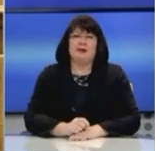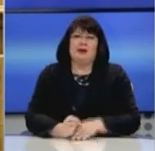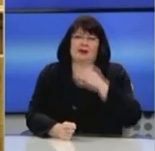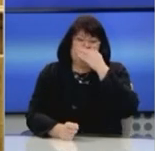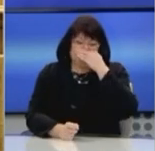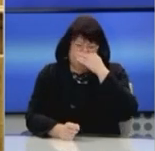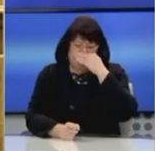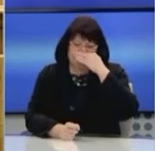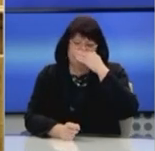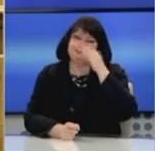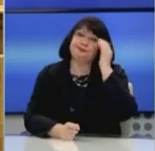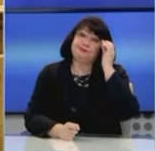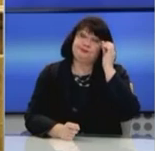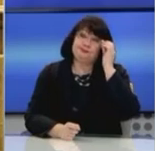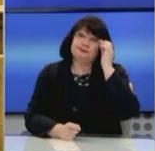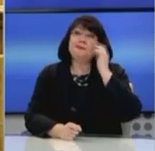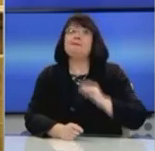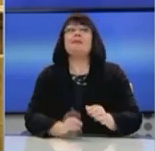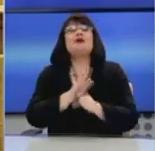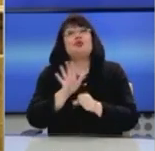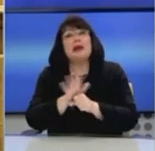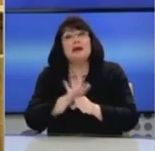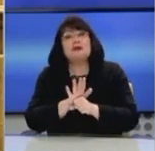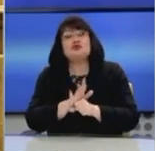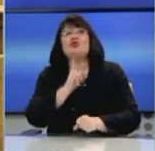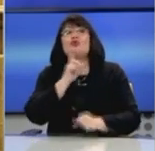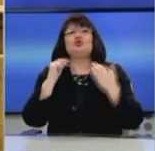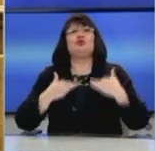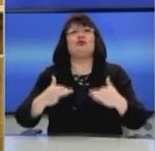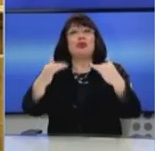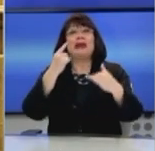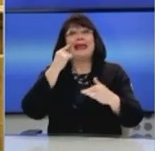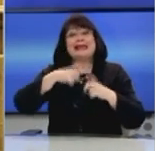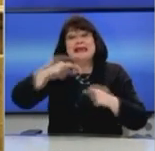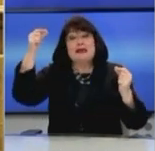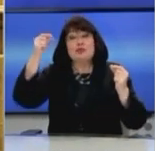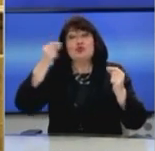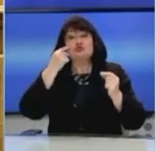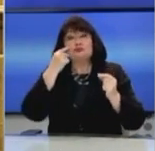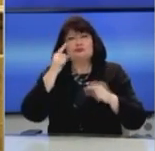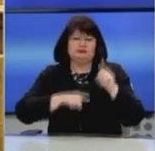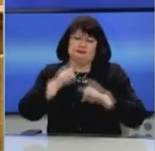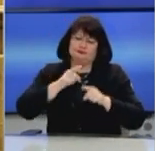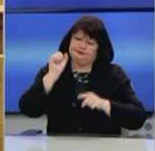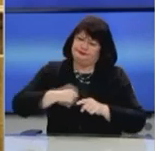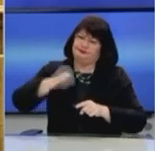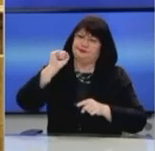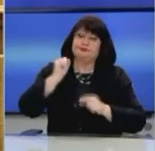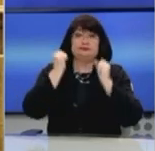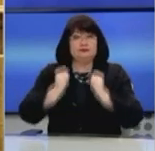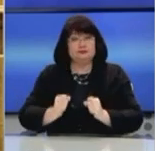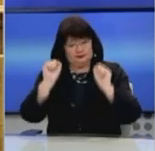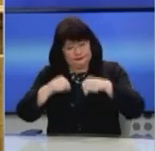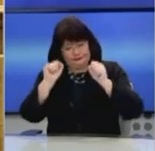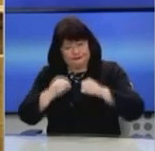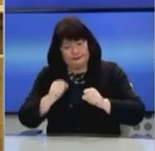επεκταθεί και στη δεκαετία του 20. Τουλάχιστον όπως η Βουλή άνοιξε το φάκελο της Κύπρου και δεν συμφώνησαν όλοι. Αλλά τουλάχιστον κάποια βασικά